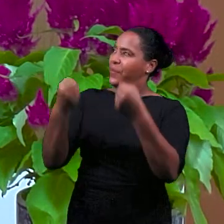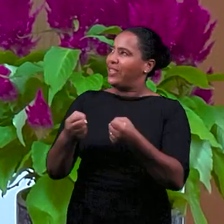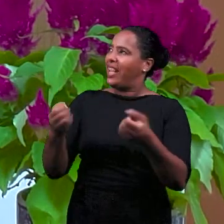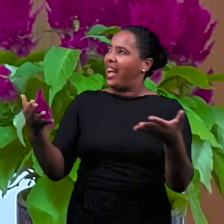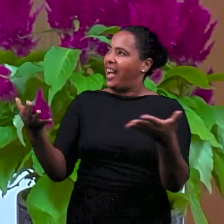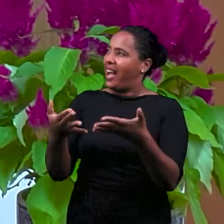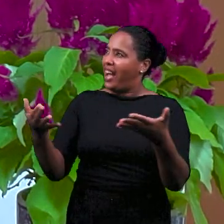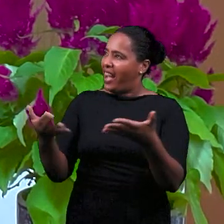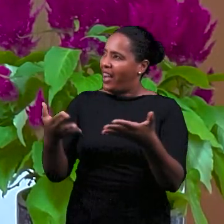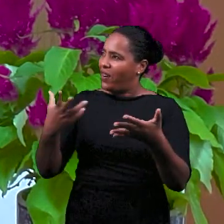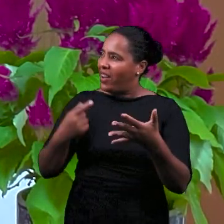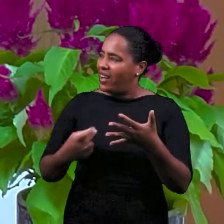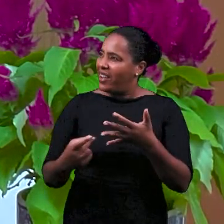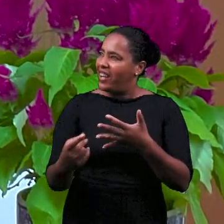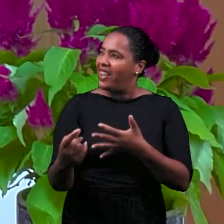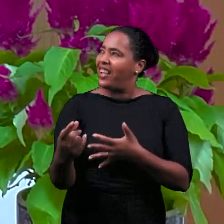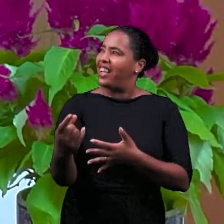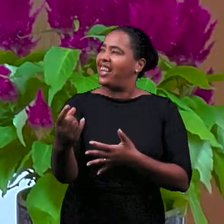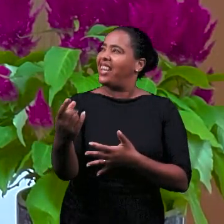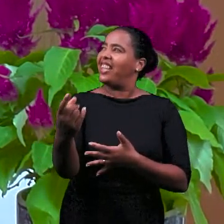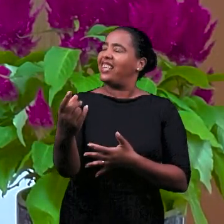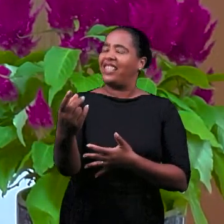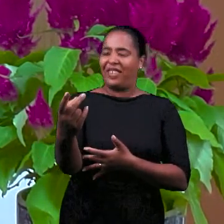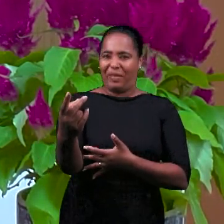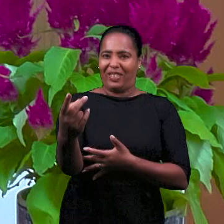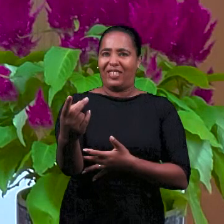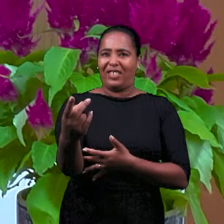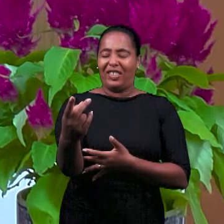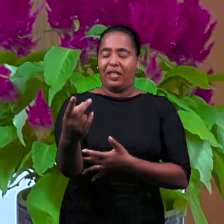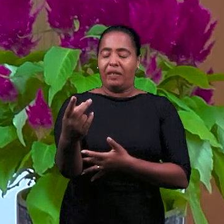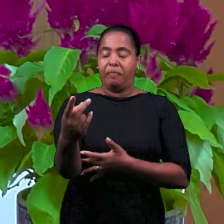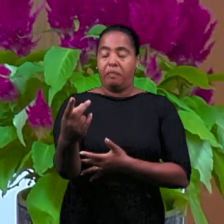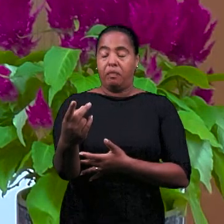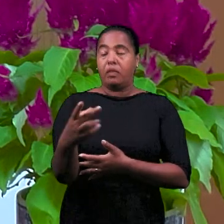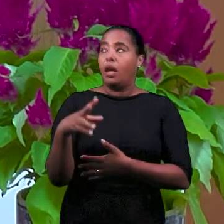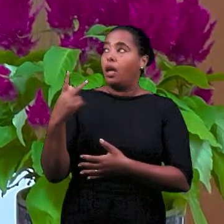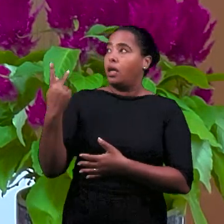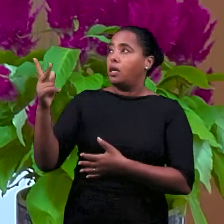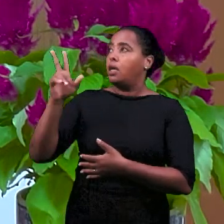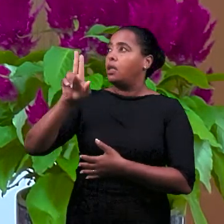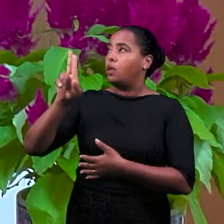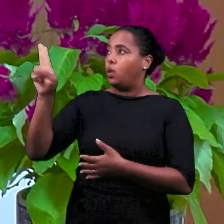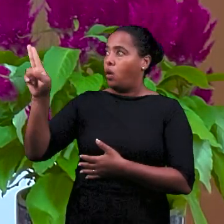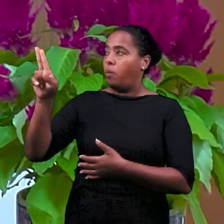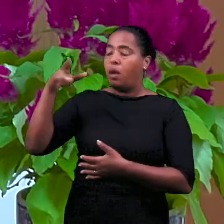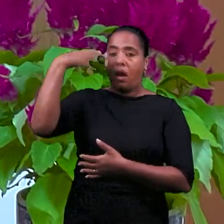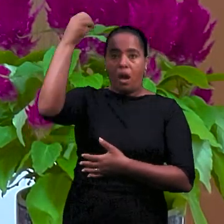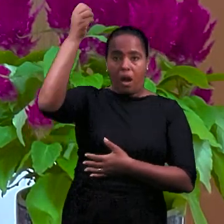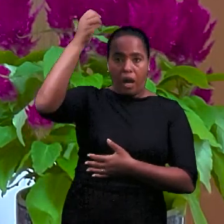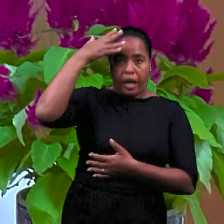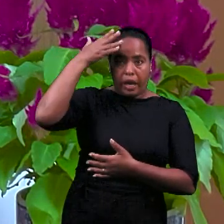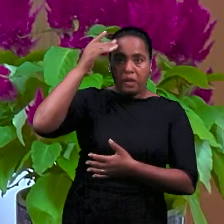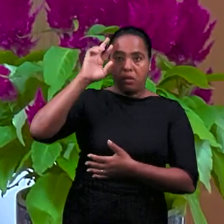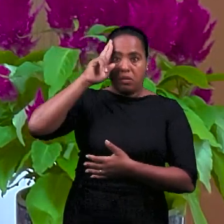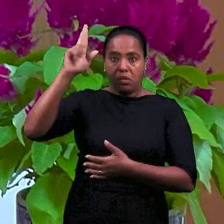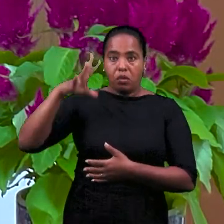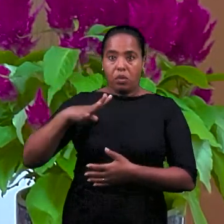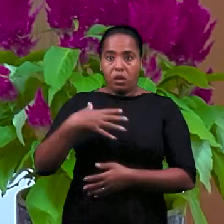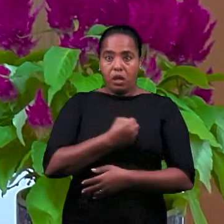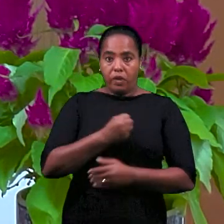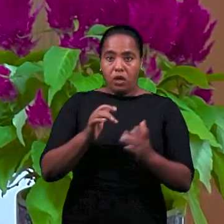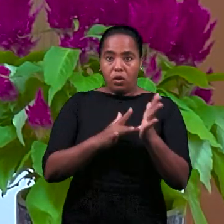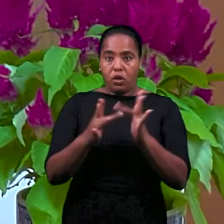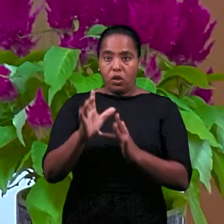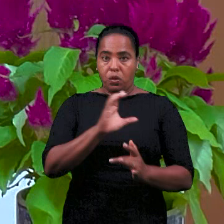сила, вся власть сейчас и во веки веков. И во имя Твое мы исповедуем благодать Господа Иисуса